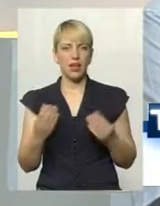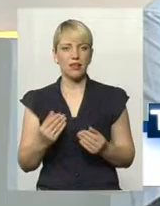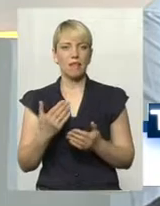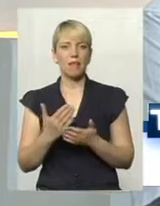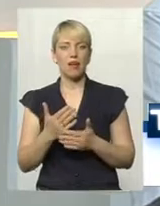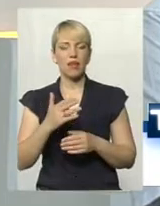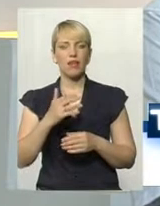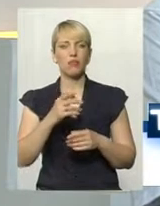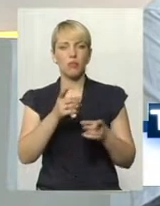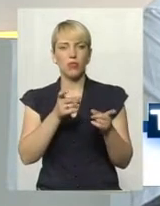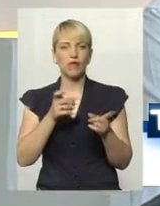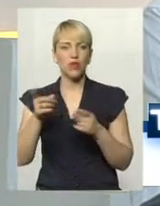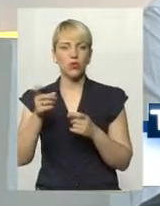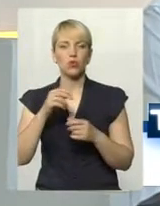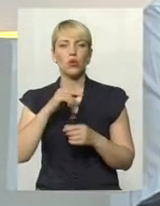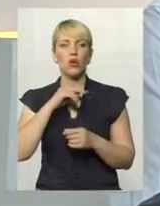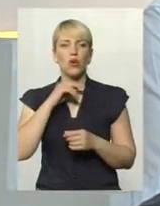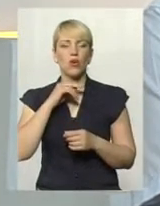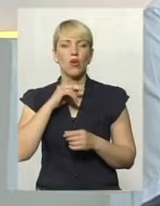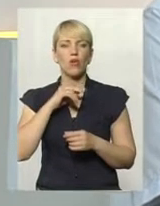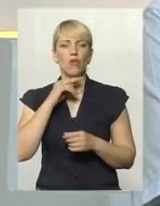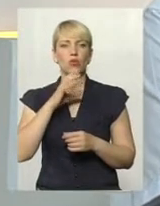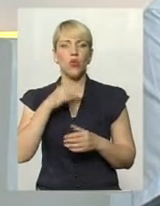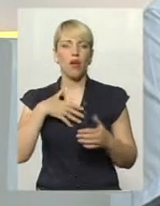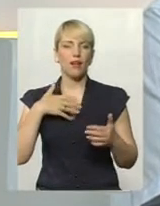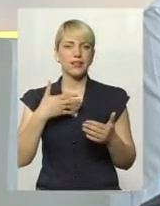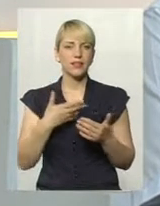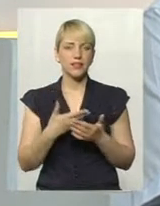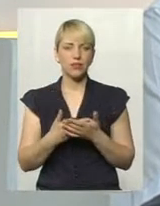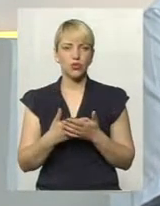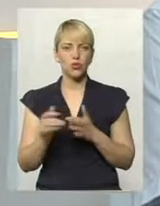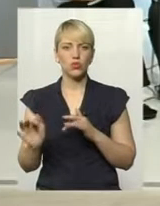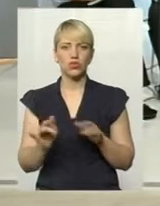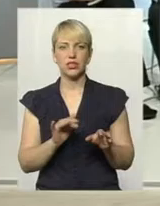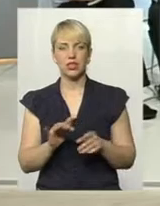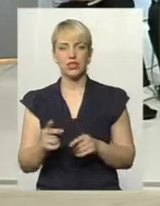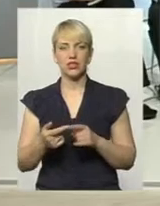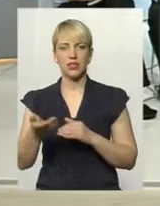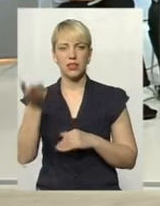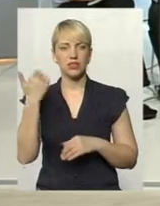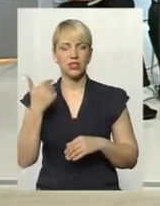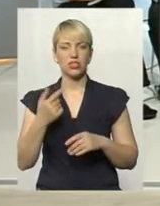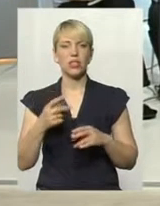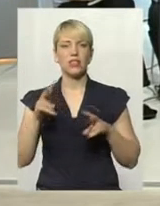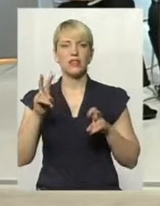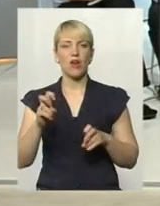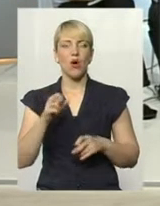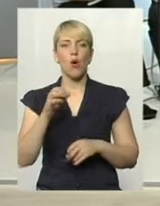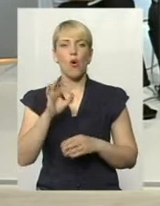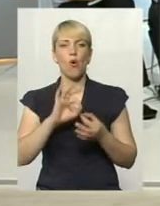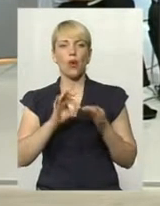привернути людей до активної рухової діяльності. Раніше він називався просто Олімпійський день бігу, бо біг – це